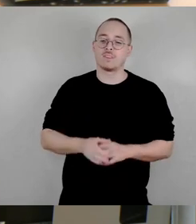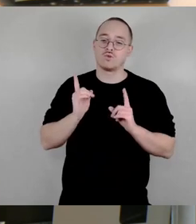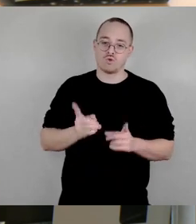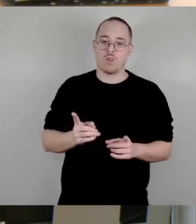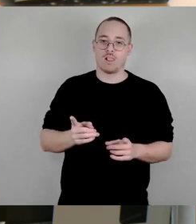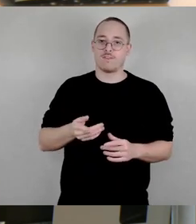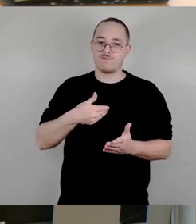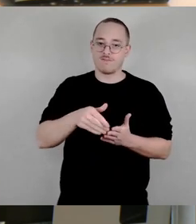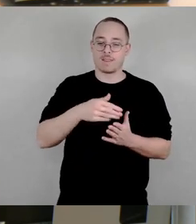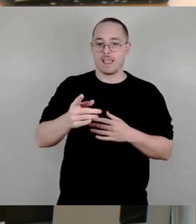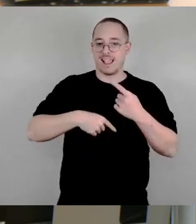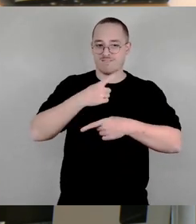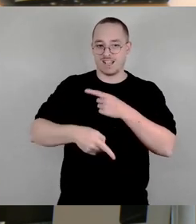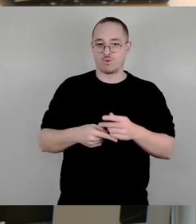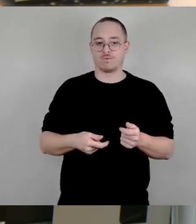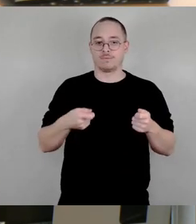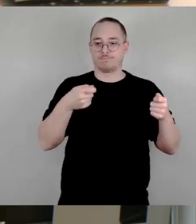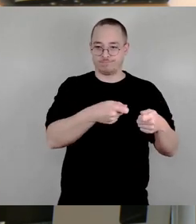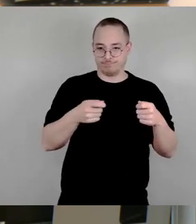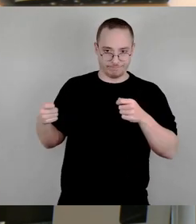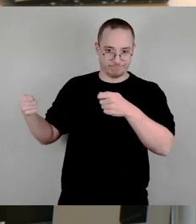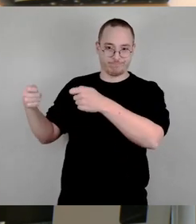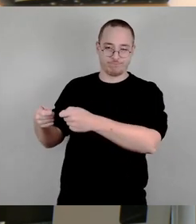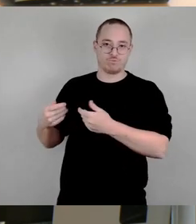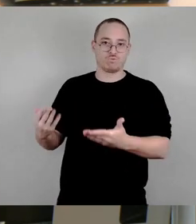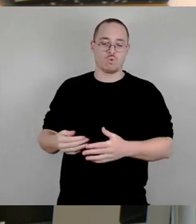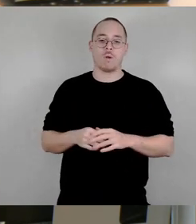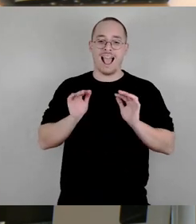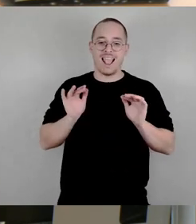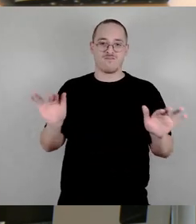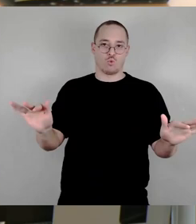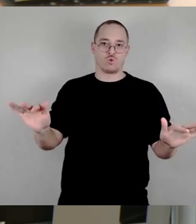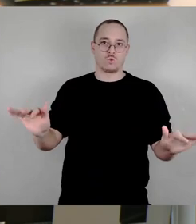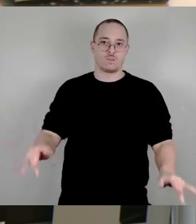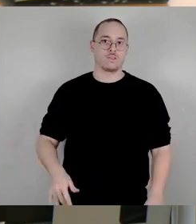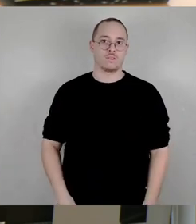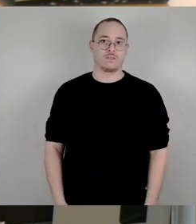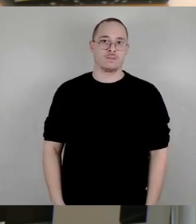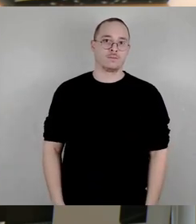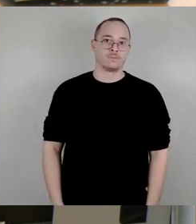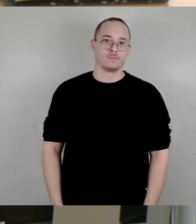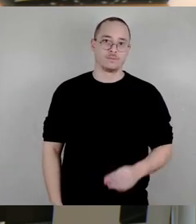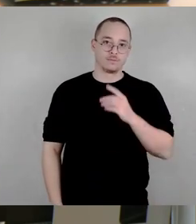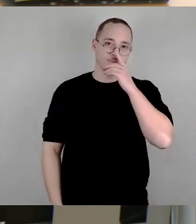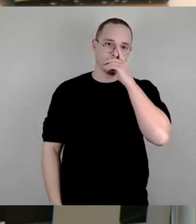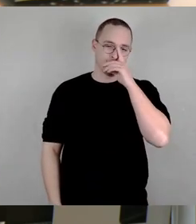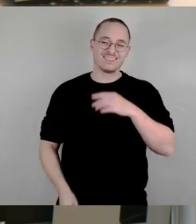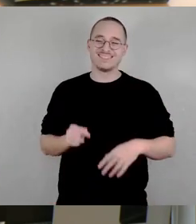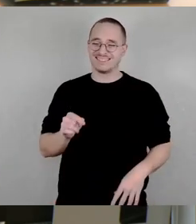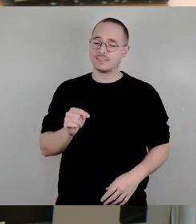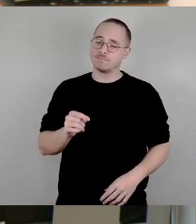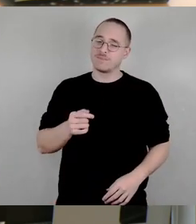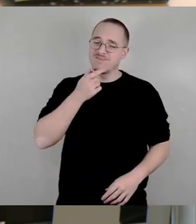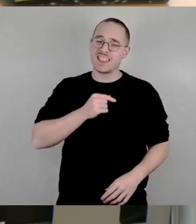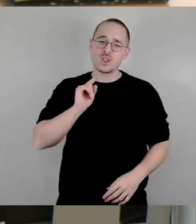Stauseebades Kosse Baude Einfluss zu nehmen. Und ich will an dieser Stelle nochmal auf ein was